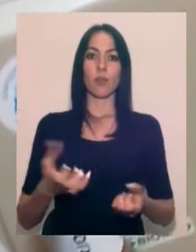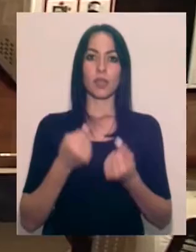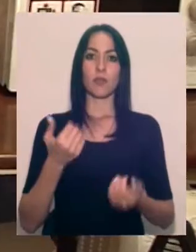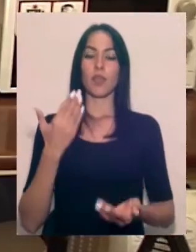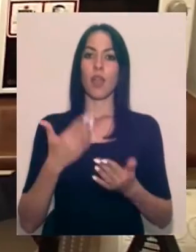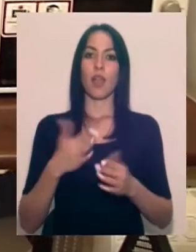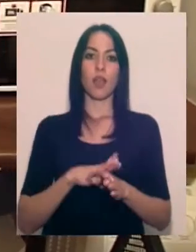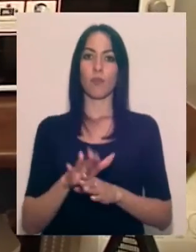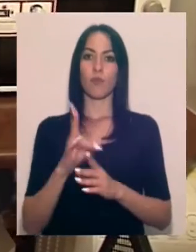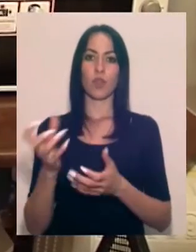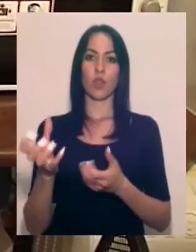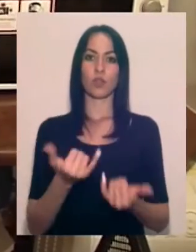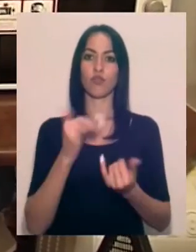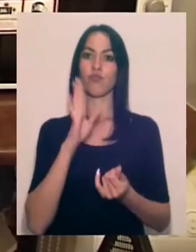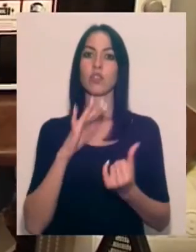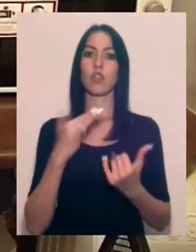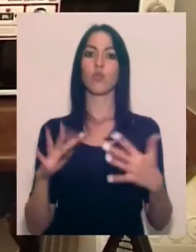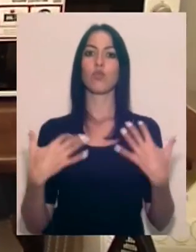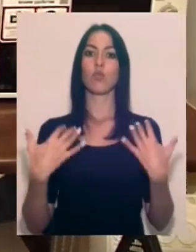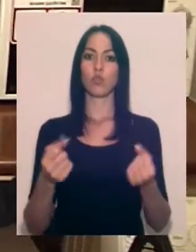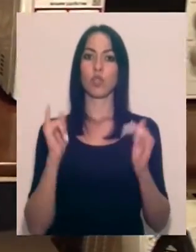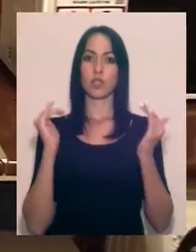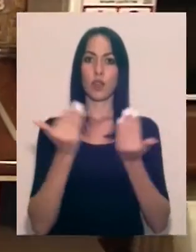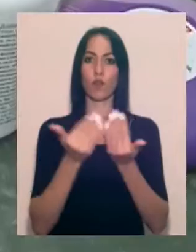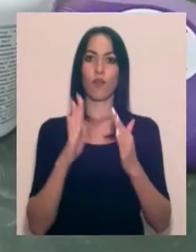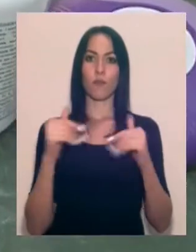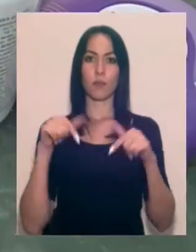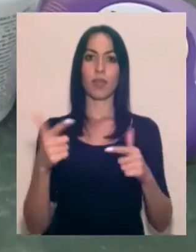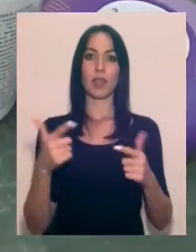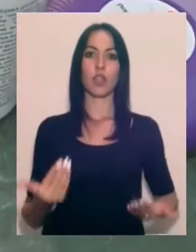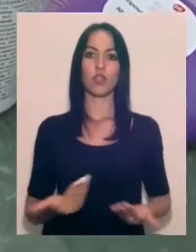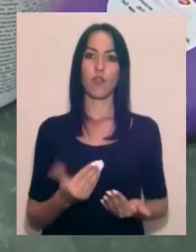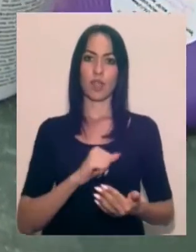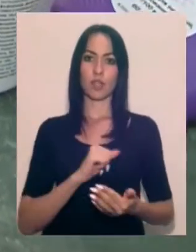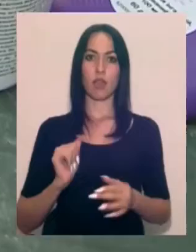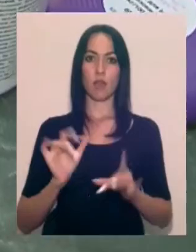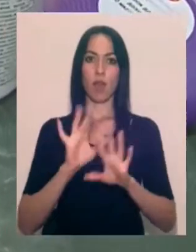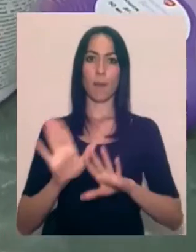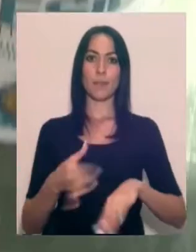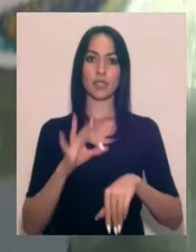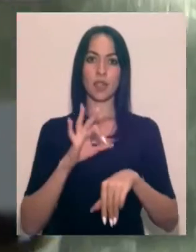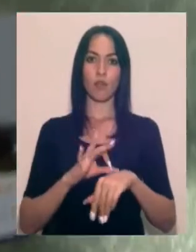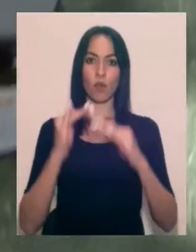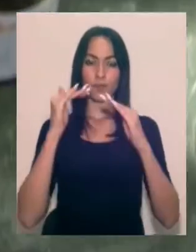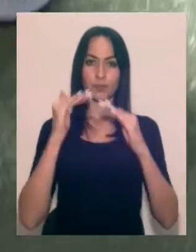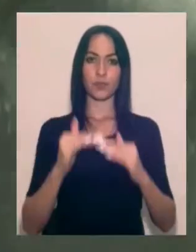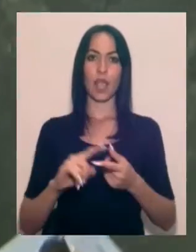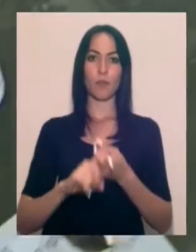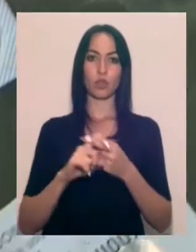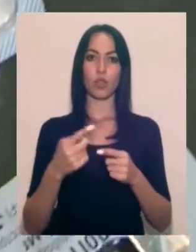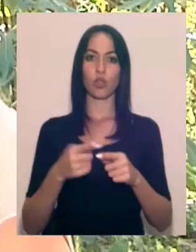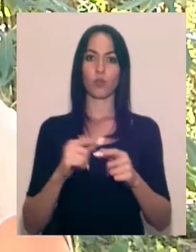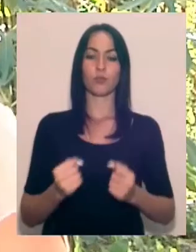її не отримувала. Наразі жінка одужала та ізолювалась в приміщенні, де живе сама. Розповідає, після хвороби має низький імунітет, тому обмежує